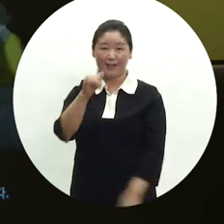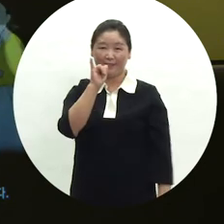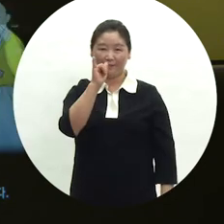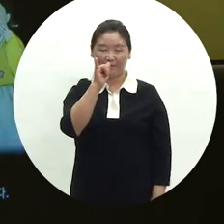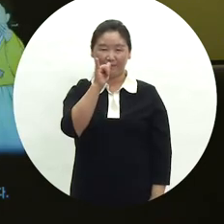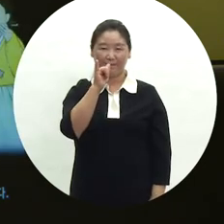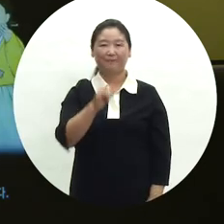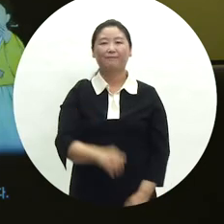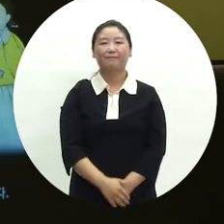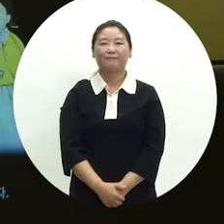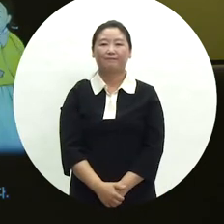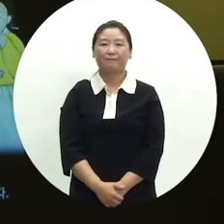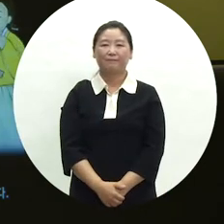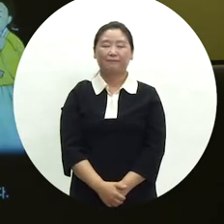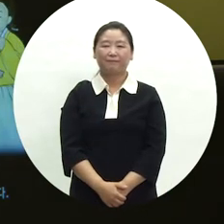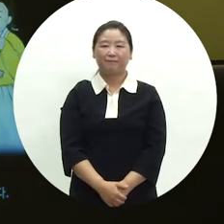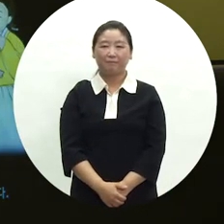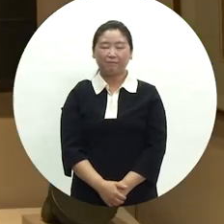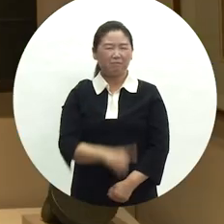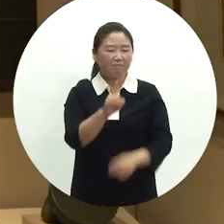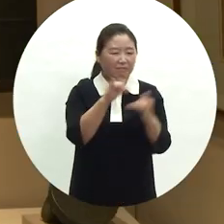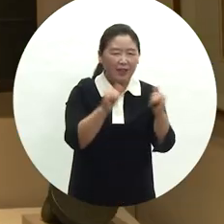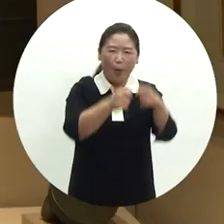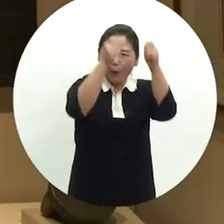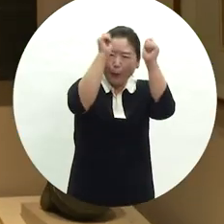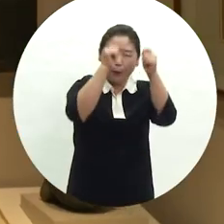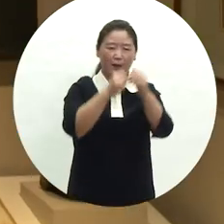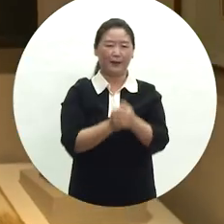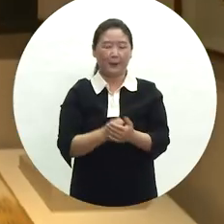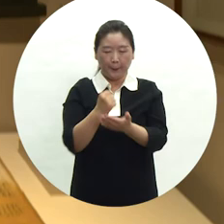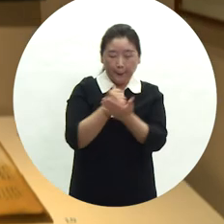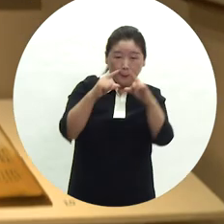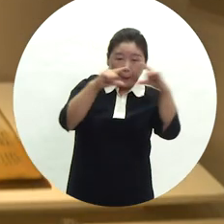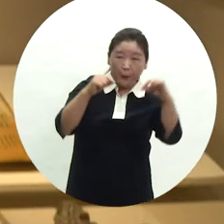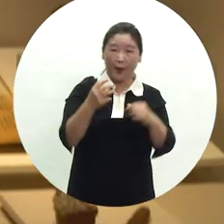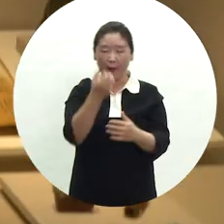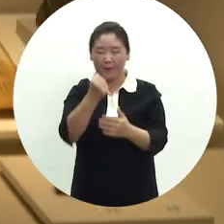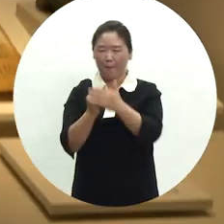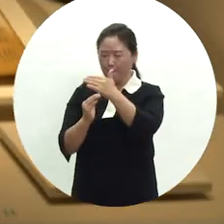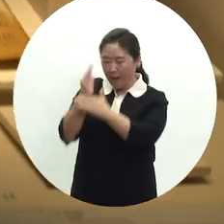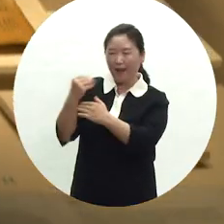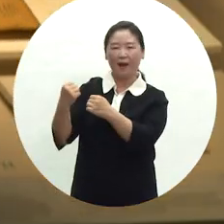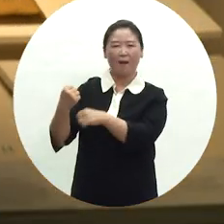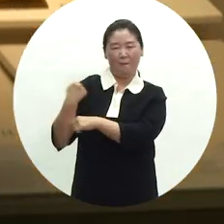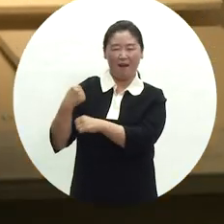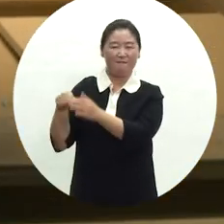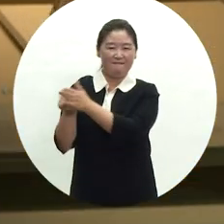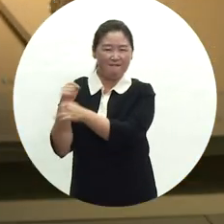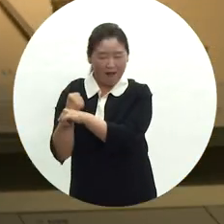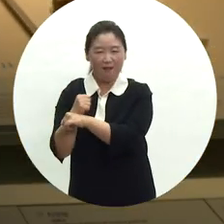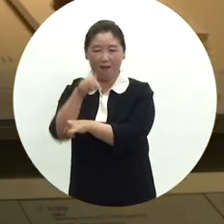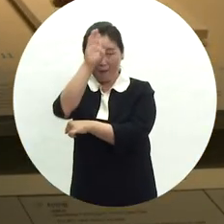소개하고 있습니다. 일부 사람은 구시나 부적 같은 주술 등 초자연적인 힘에 의지하여